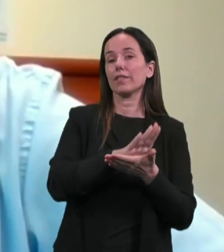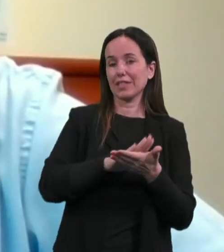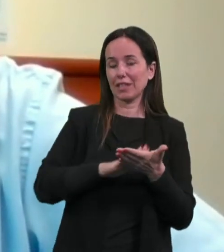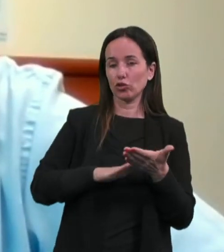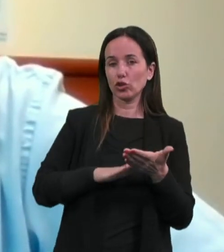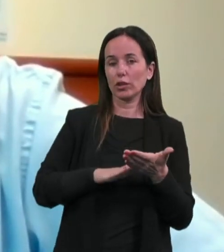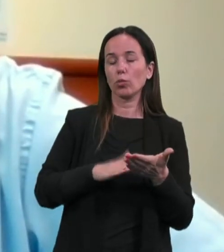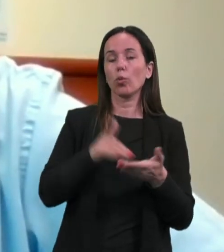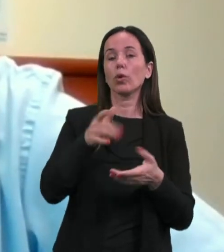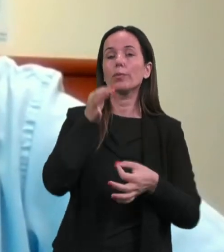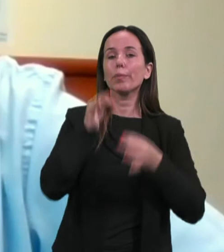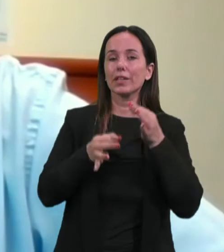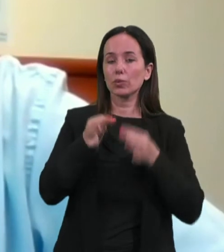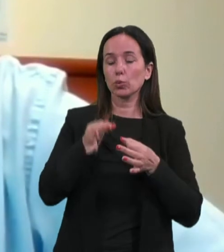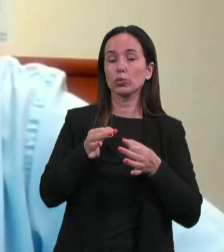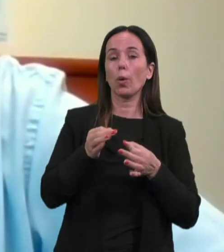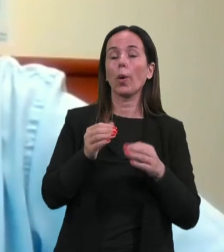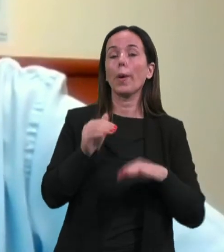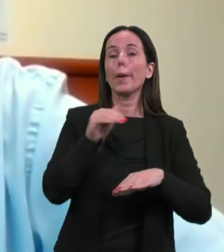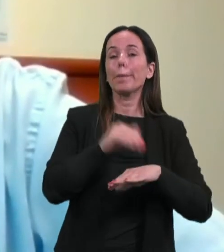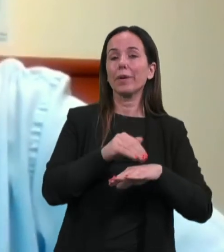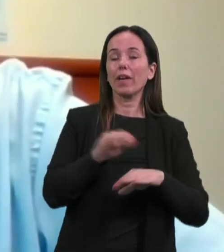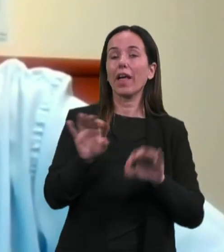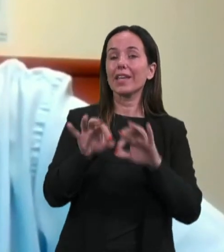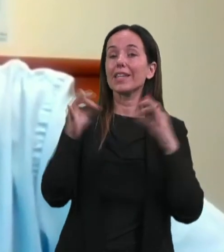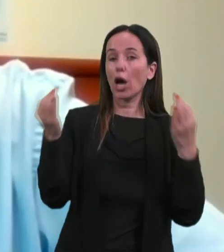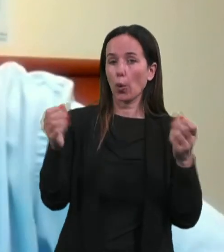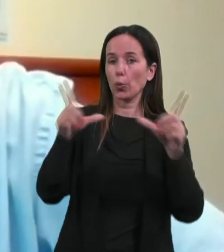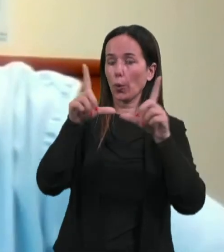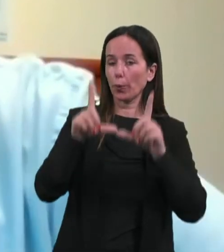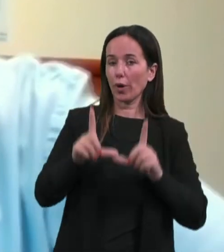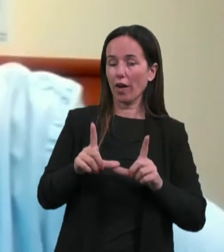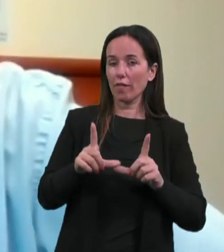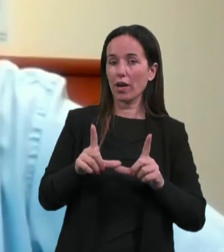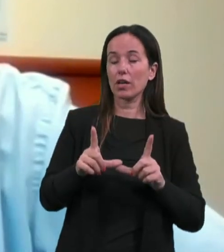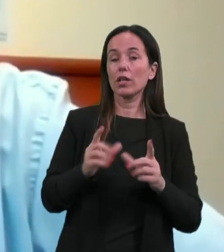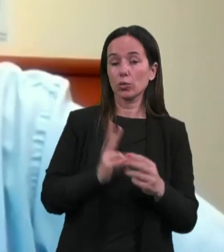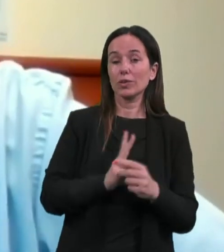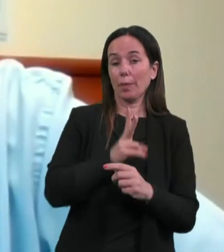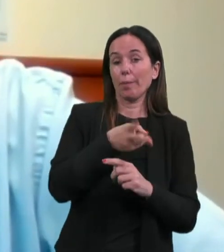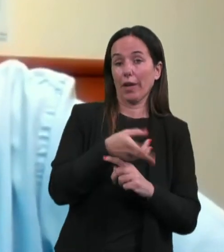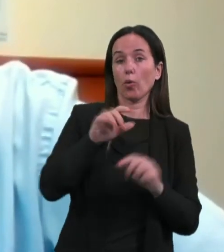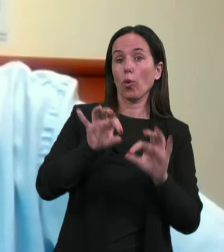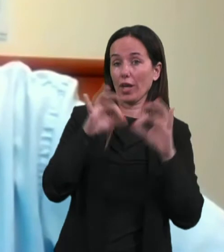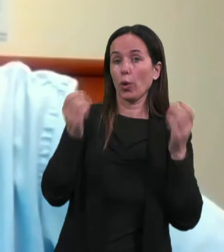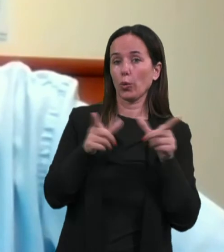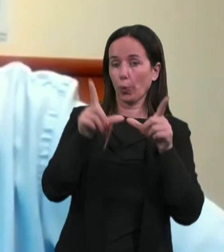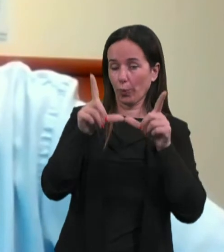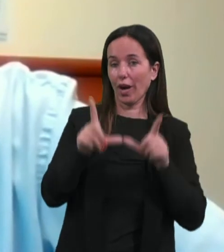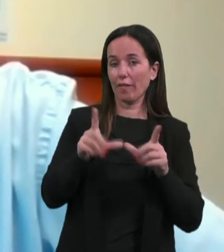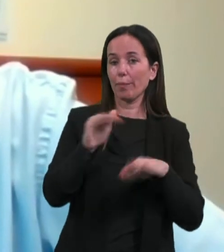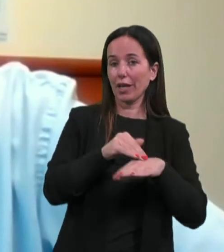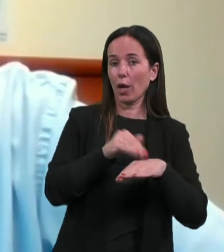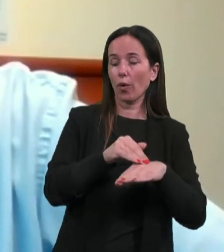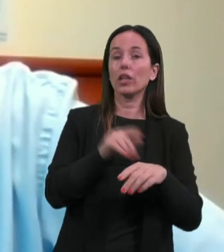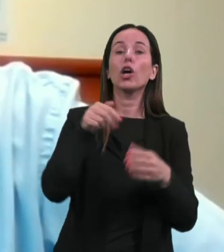prijavila javna uprava, to se pravi, ka so se prijavljali skozi javno upravo. Potem so vnotri tudi